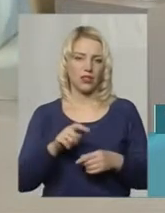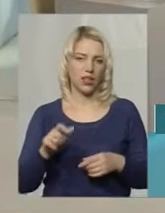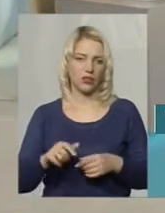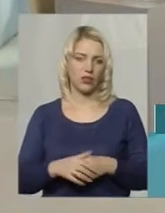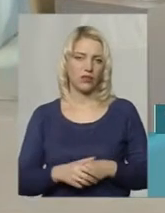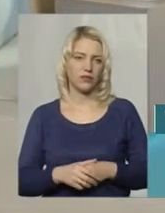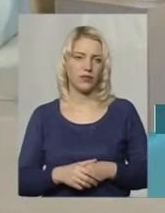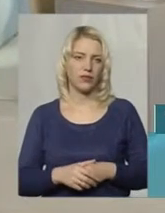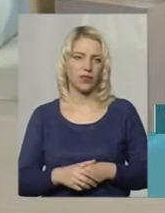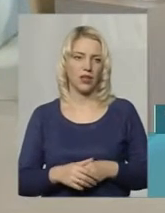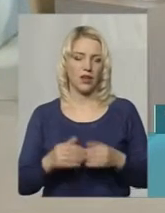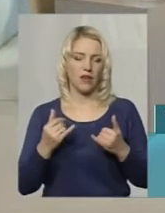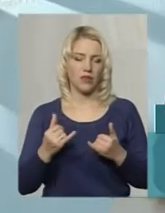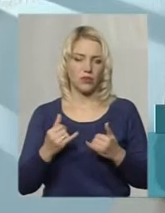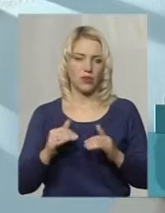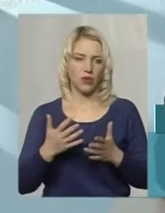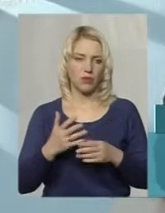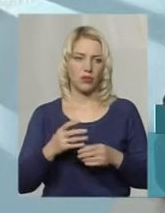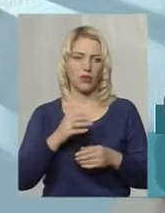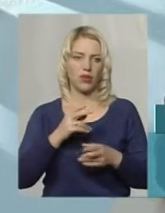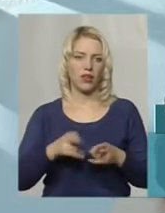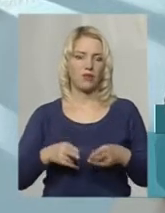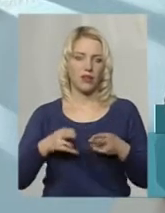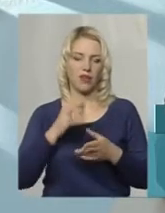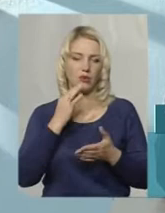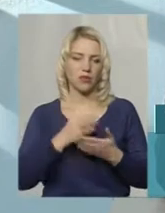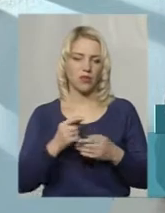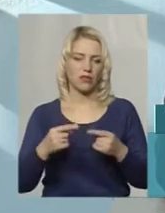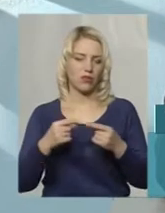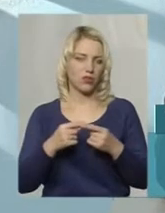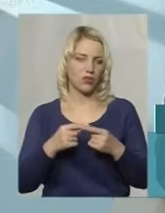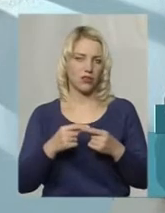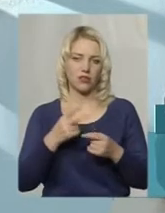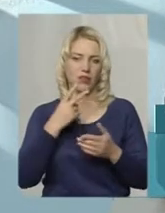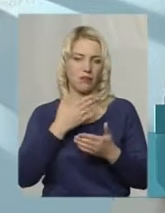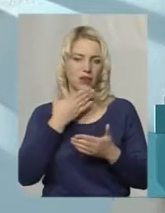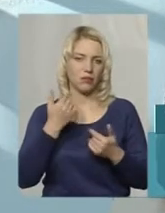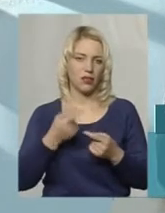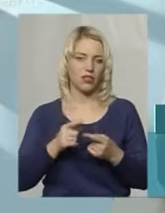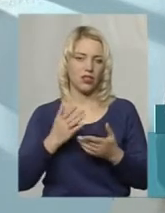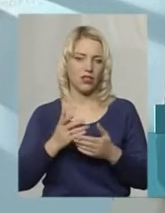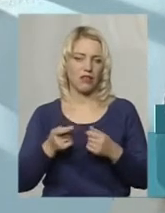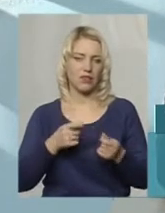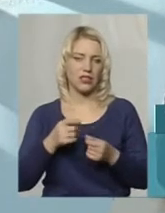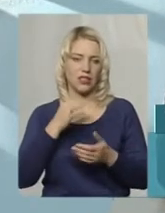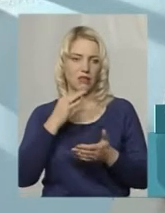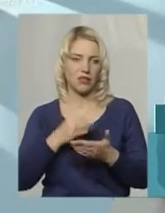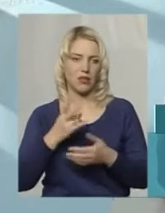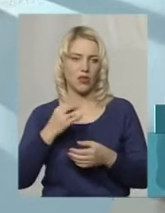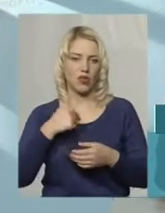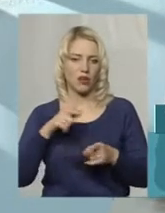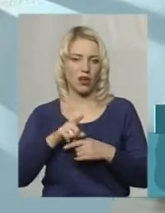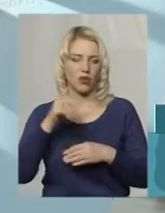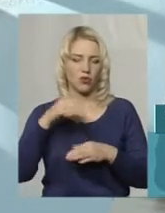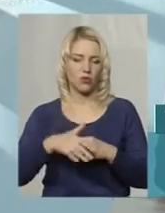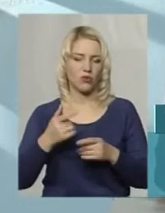кримінальну відповідальність таке конкретне не передбачено, є дійсно адміністративну відповідальність, але я так розумію, що силу